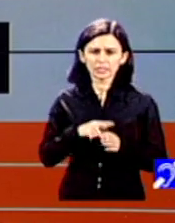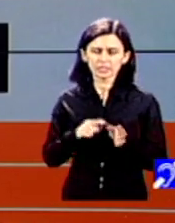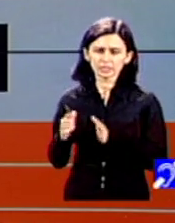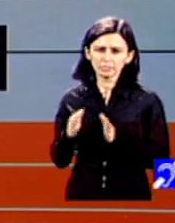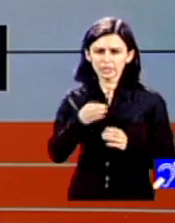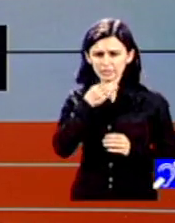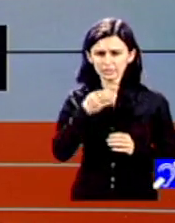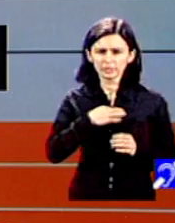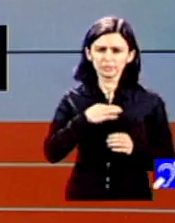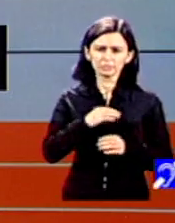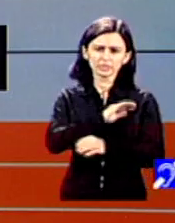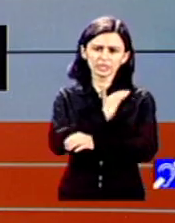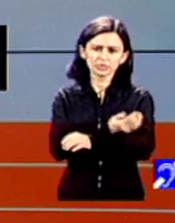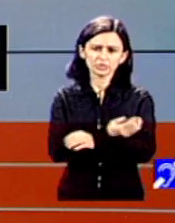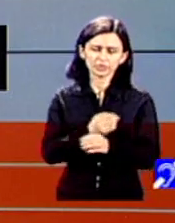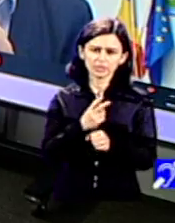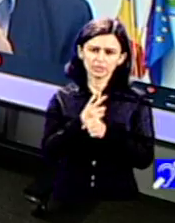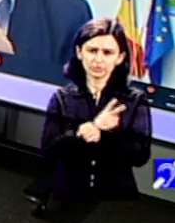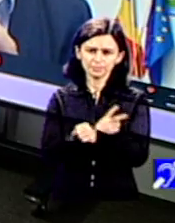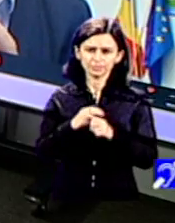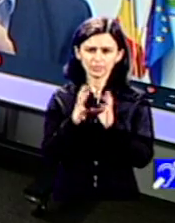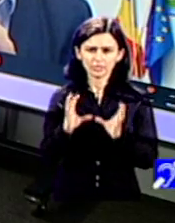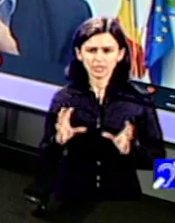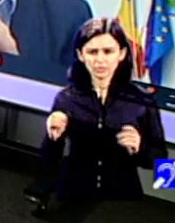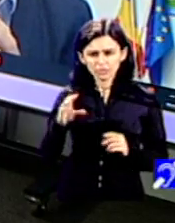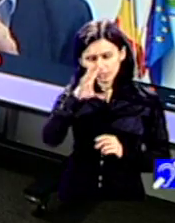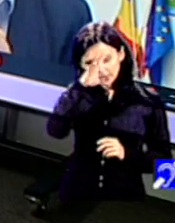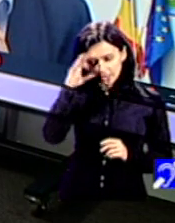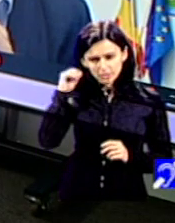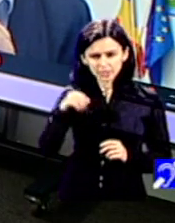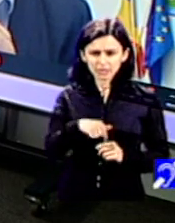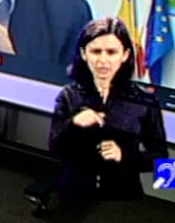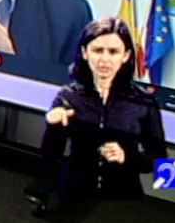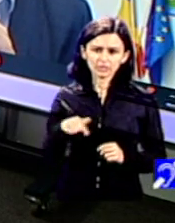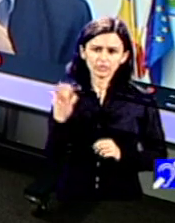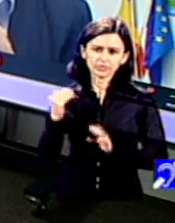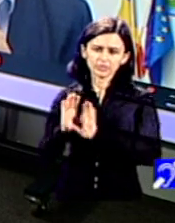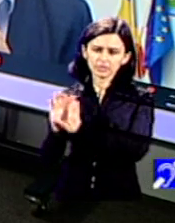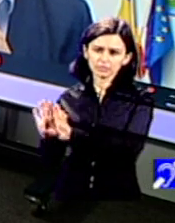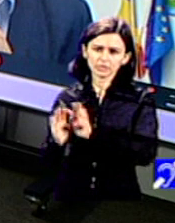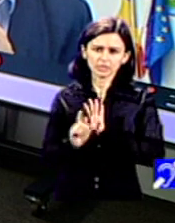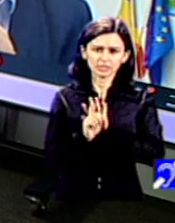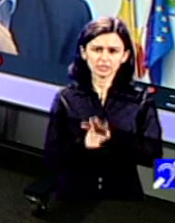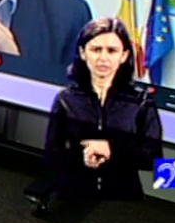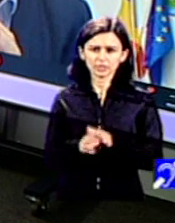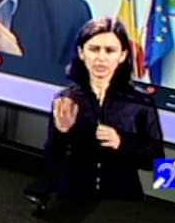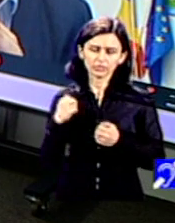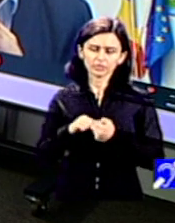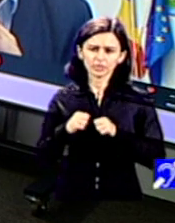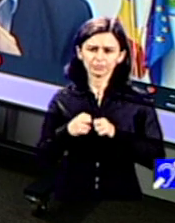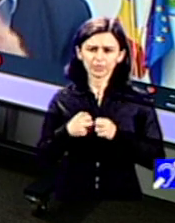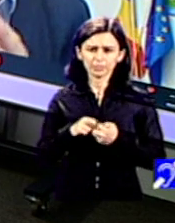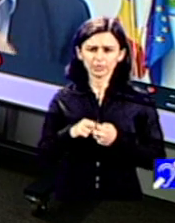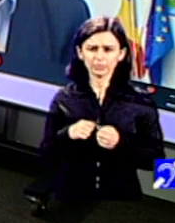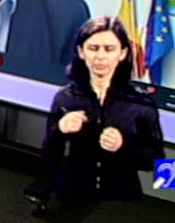și care ne-au spus autoritățile, parcă statul român a uitat pur și simplu de noi. Eram marginalizați, eram discriminați, întâmpinam multe probleme și bariere.